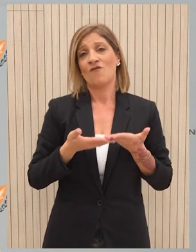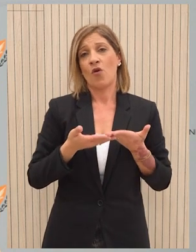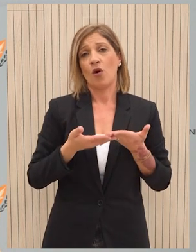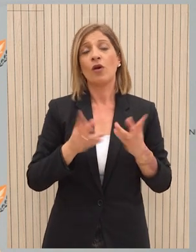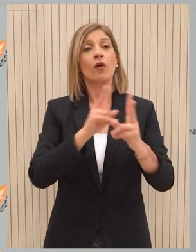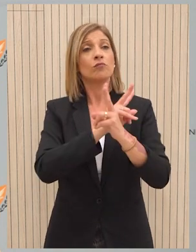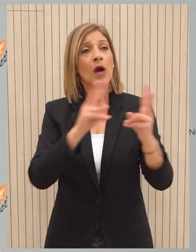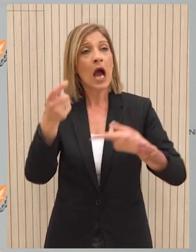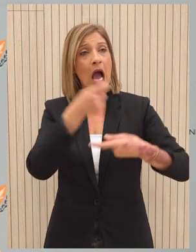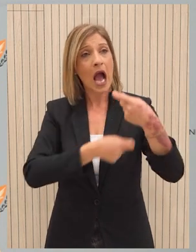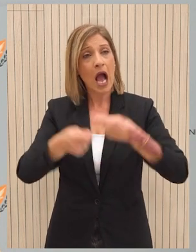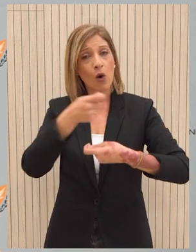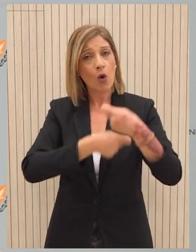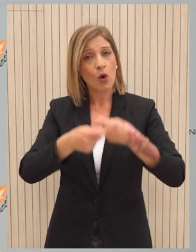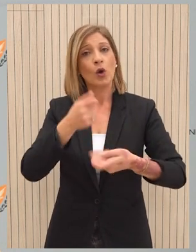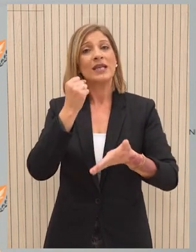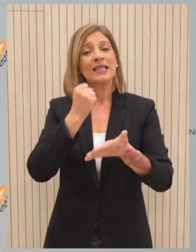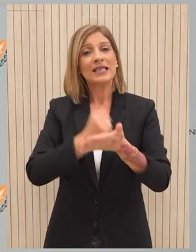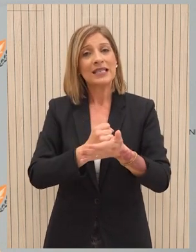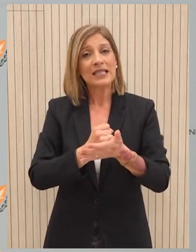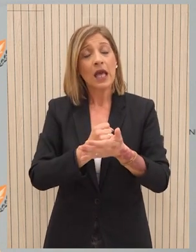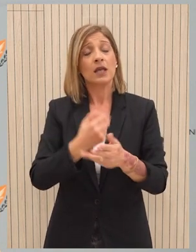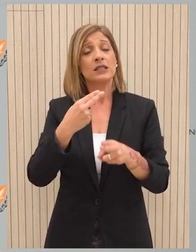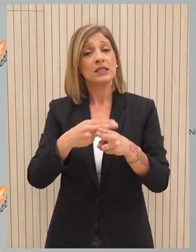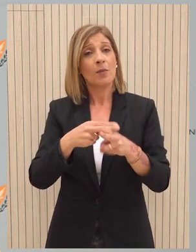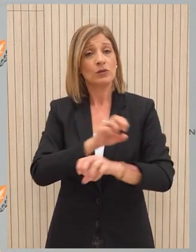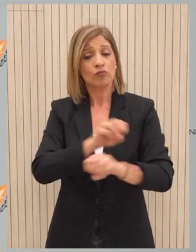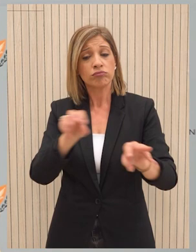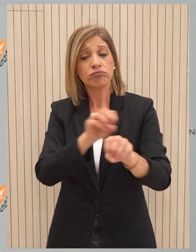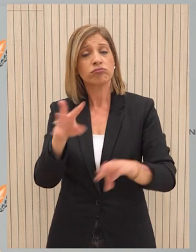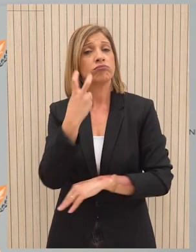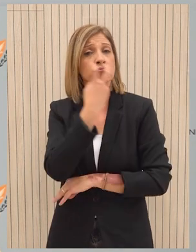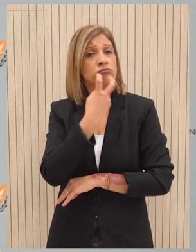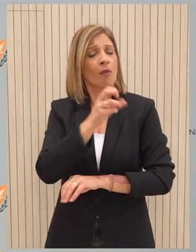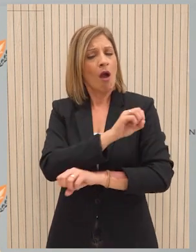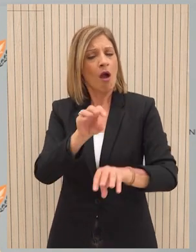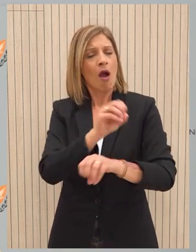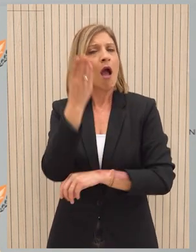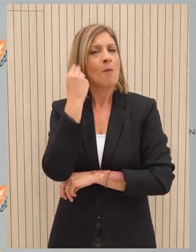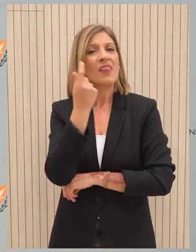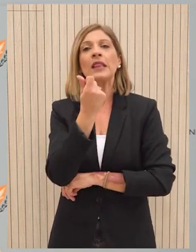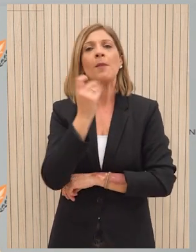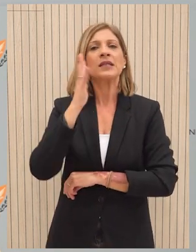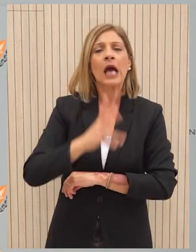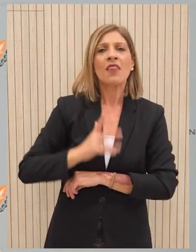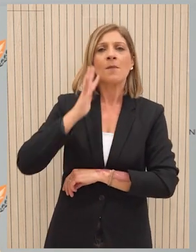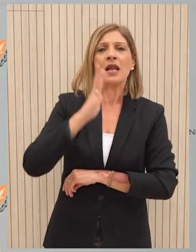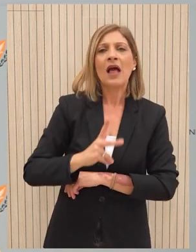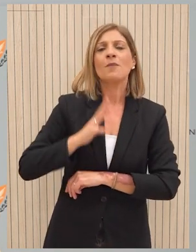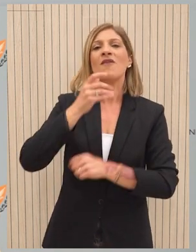διαφάνειας στην αγορά καθώς θα παρέχει στον καταναλωτή άμεση πληροφόρηση σε καθημερινή βάση για τις τιμές βασικών